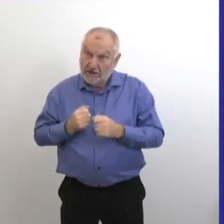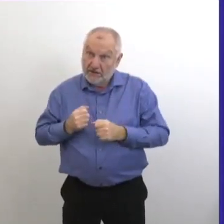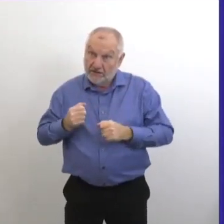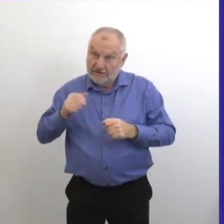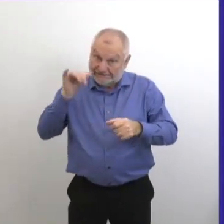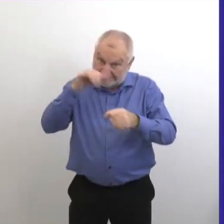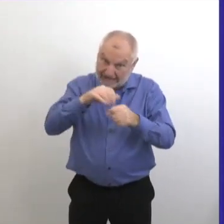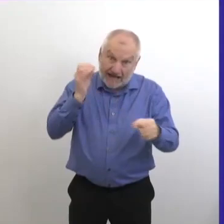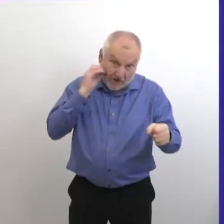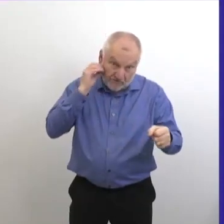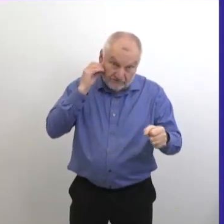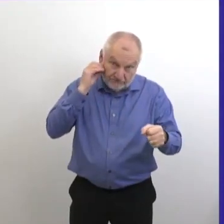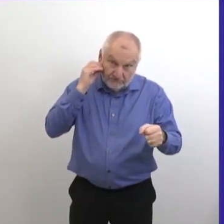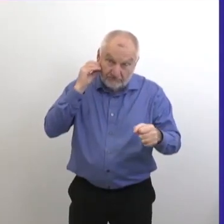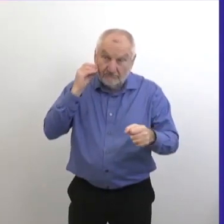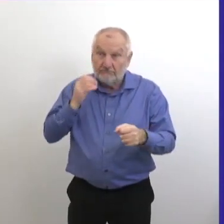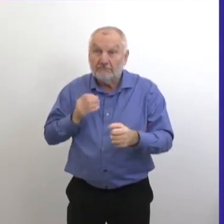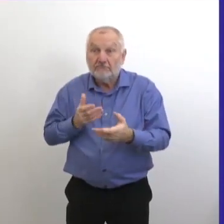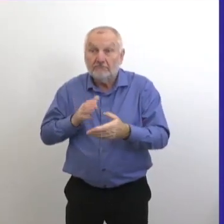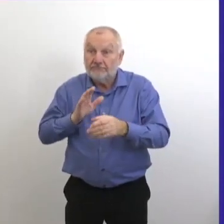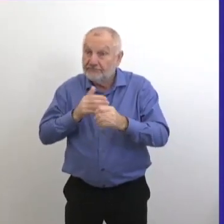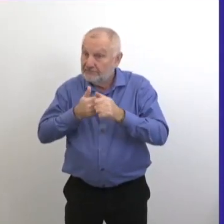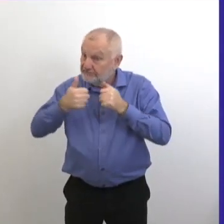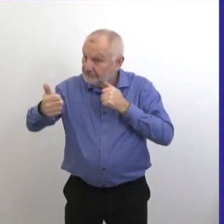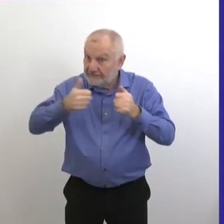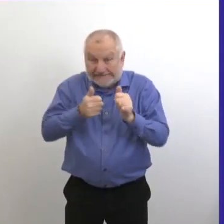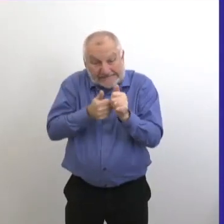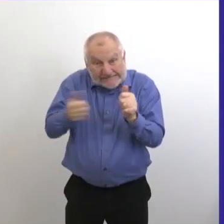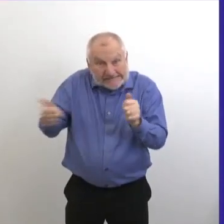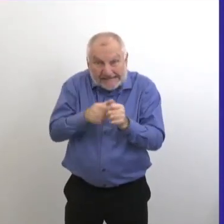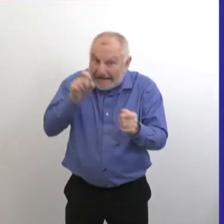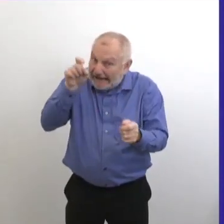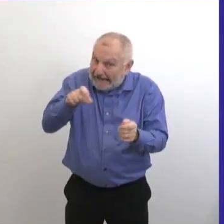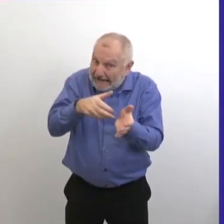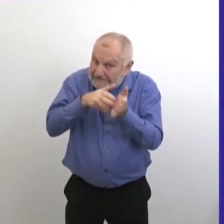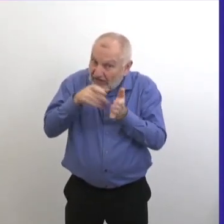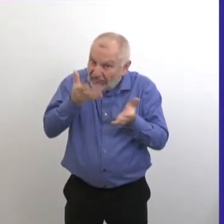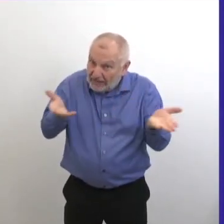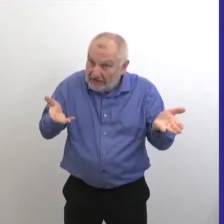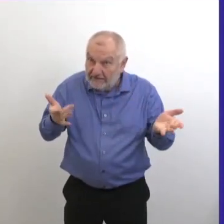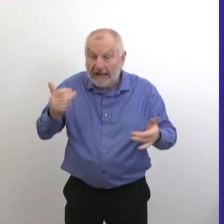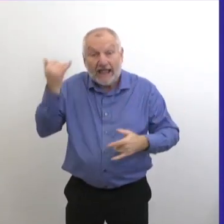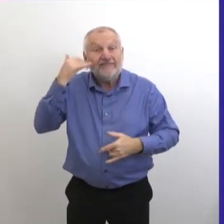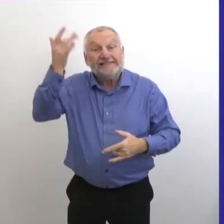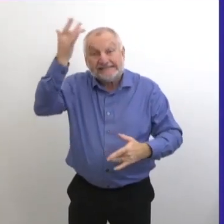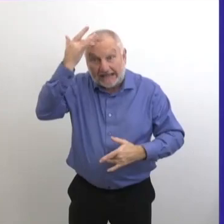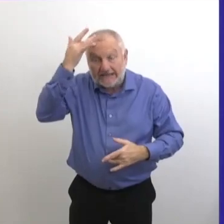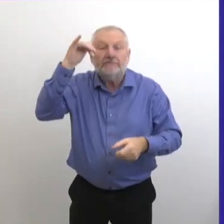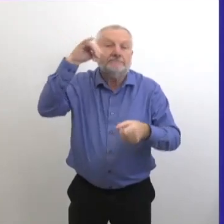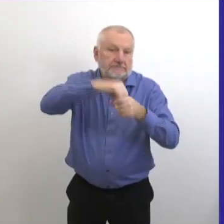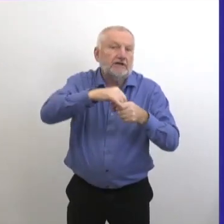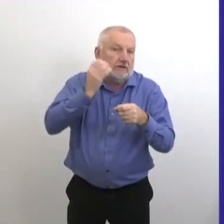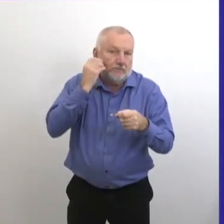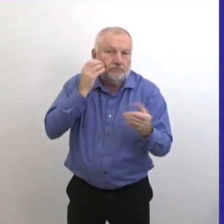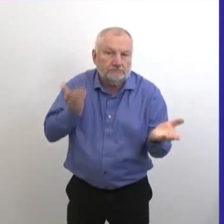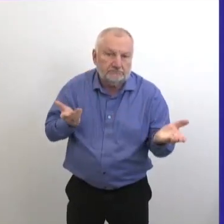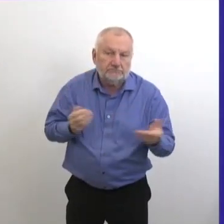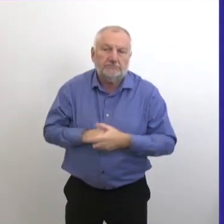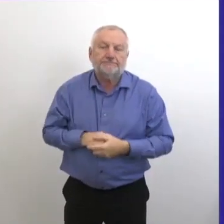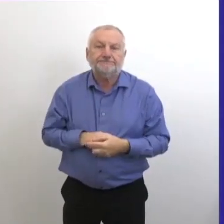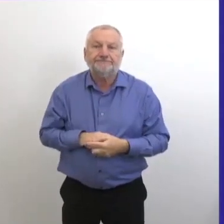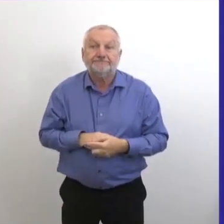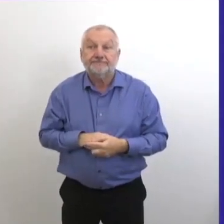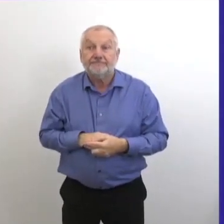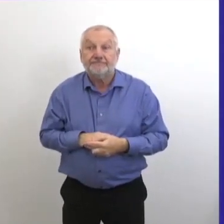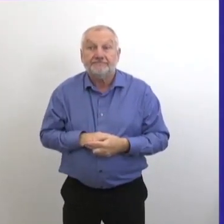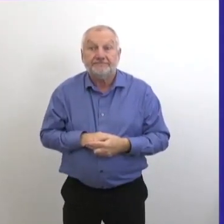que possible. Ne sortez que pour des raisons essentielles. Restez certainement à la maison si vous êtes malade. Alors, vous avez vu qu'il y a eu une